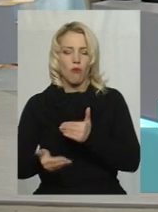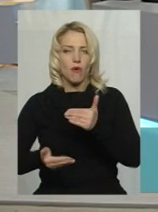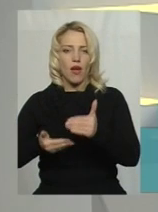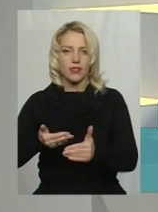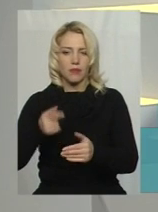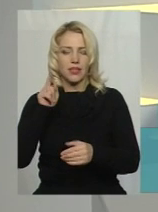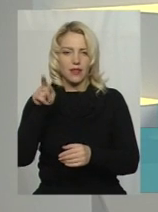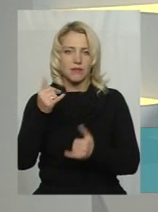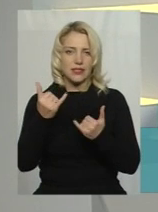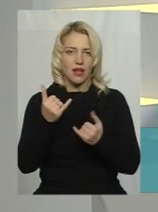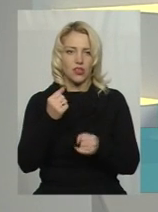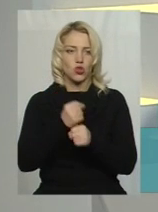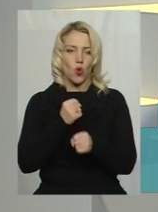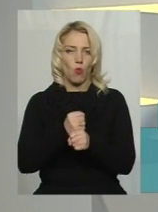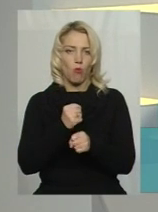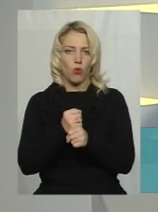зараз роботи?